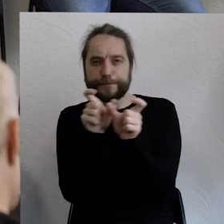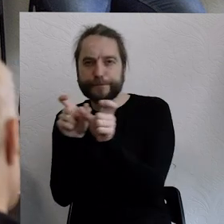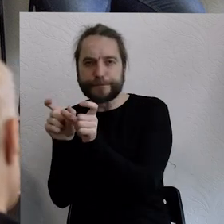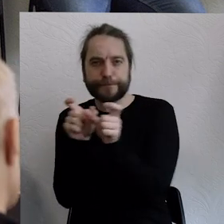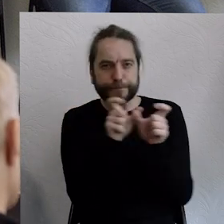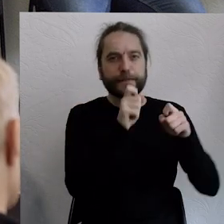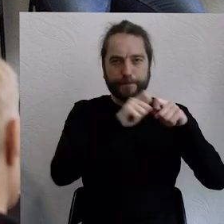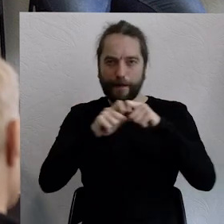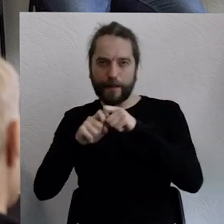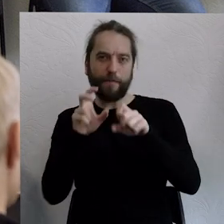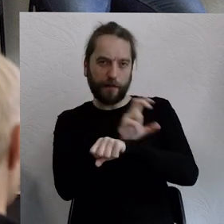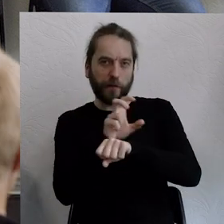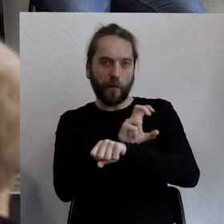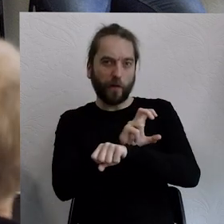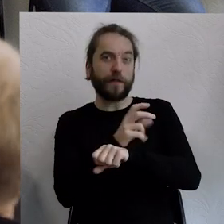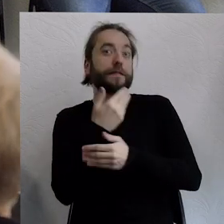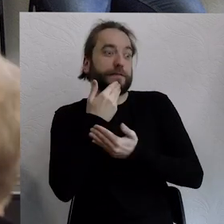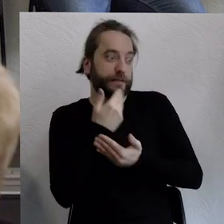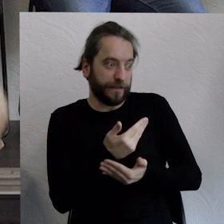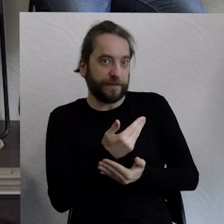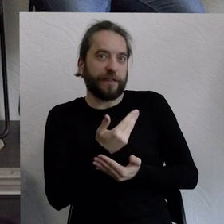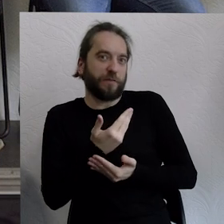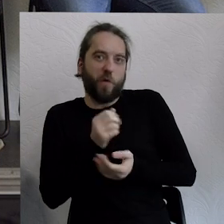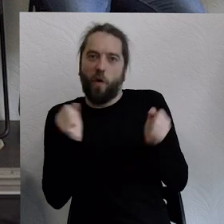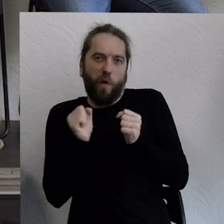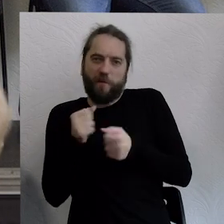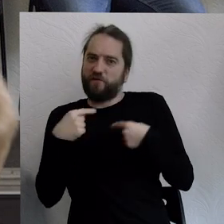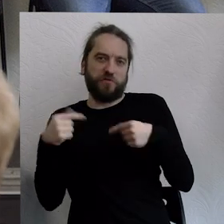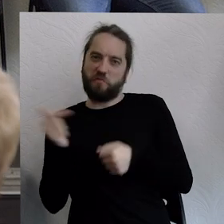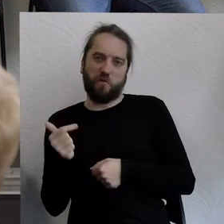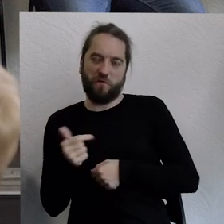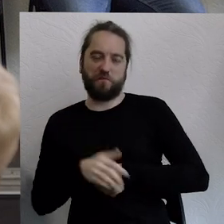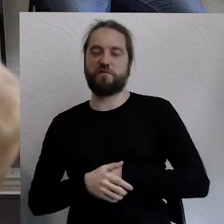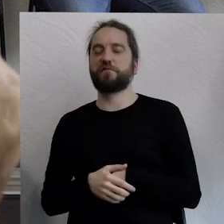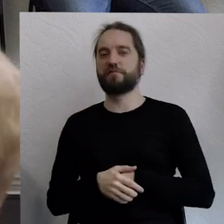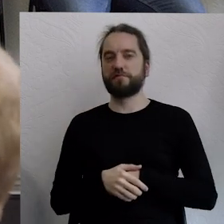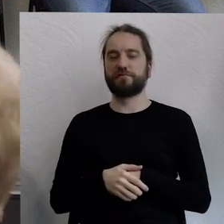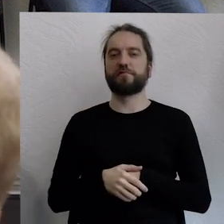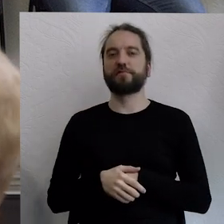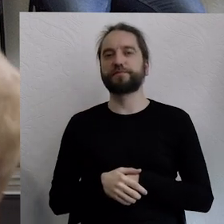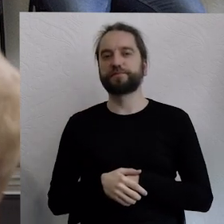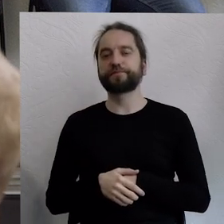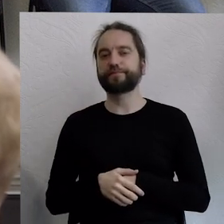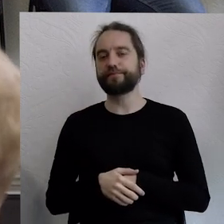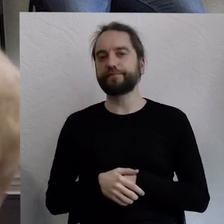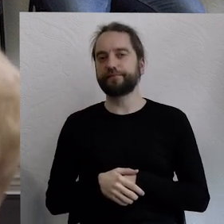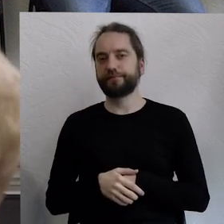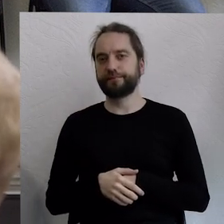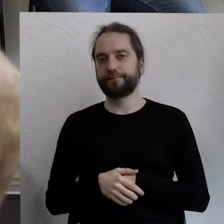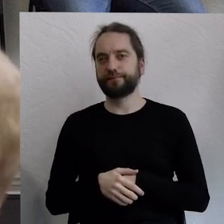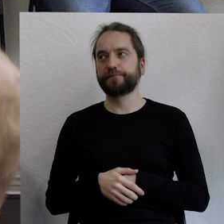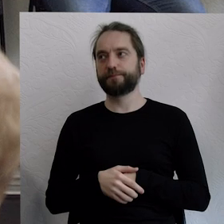całkiem sporo. Jeżeli to nam się uda, to wtedy nie powinniśmy się już tak bardzo ich obawiać. To